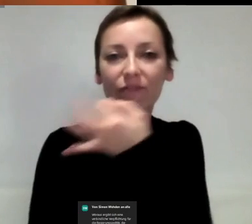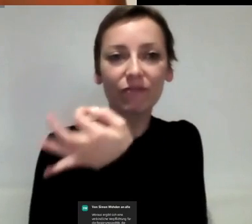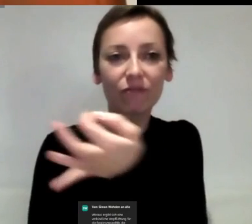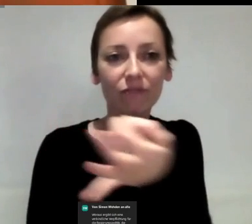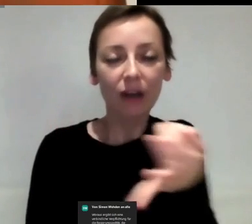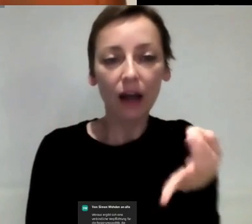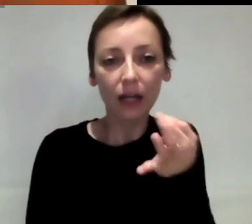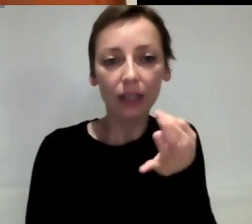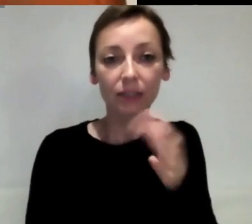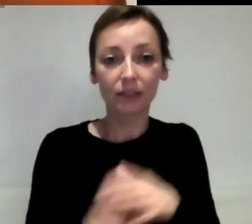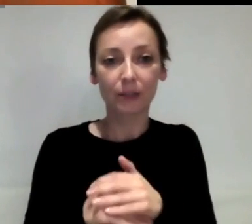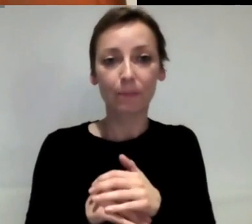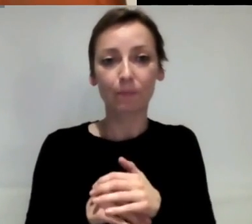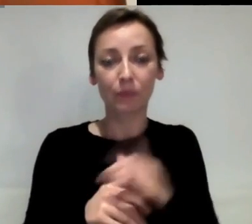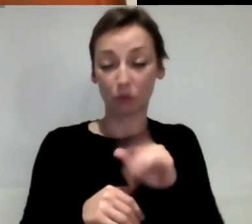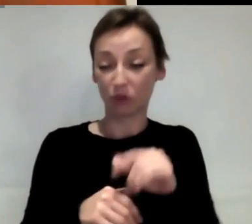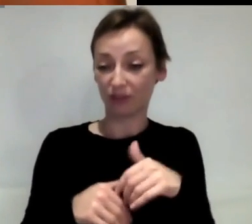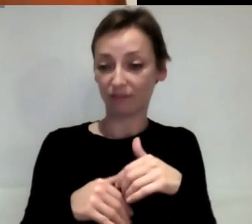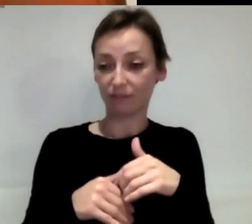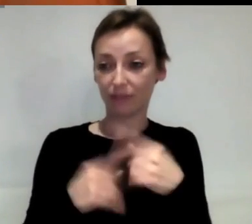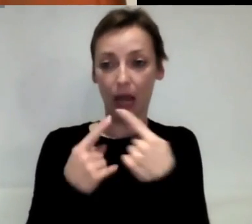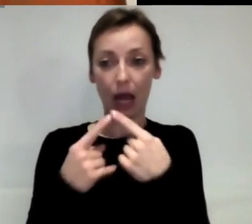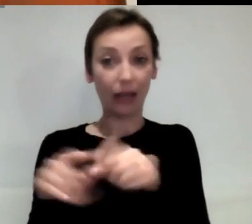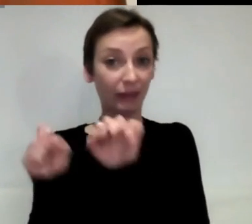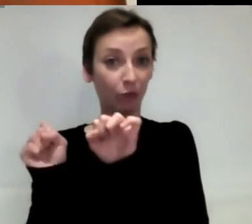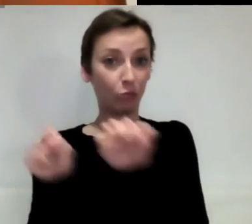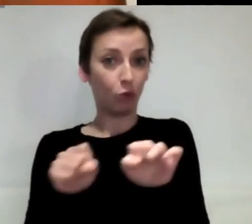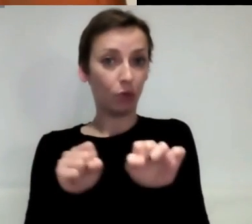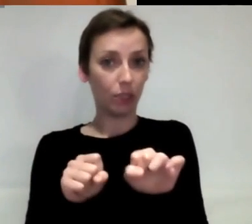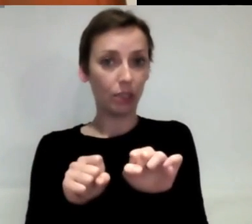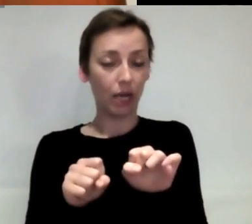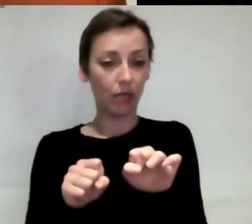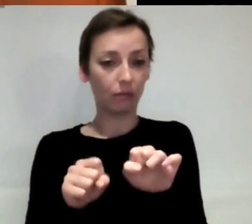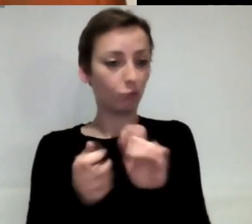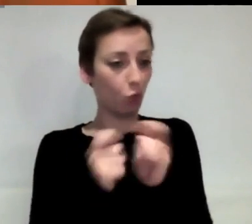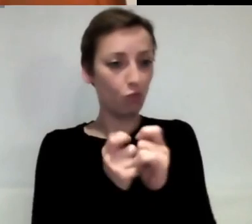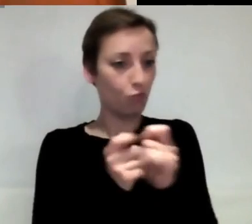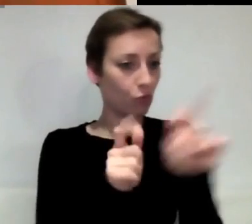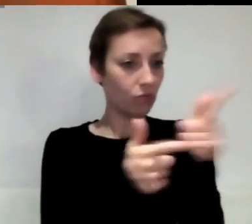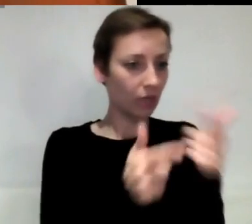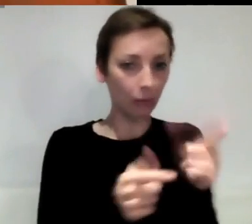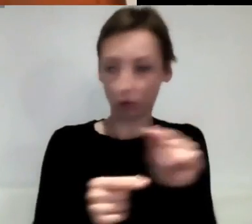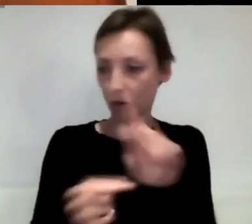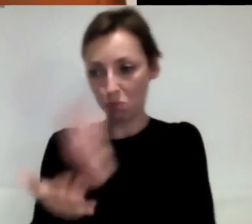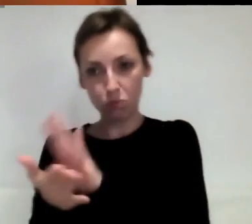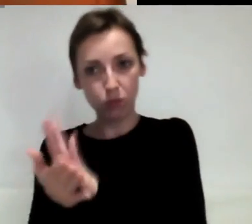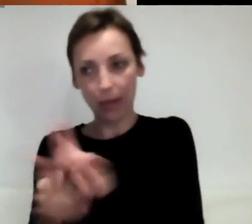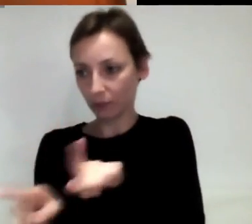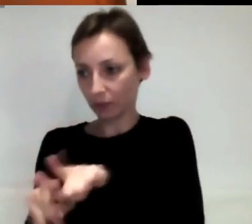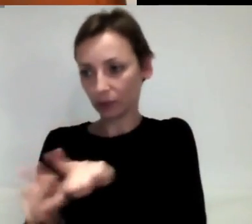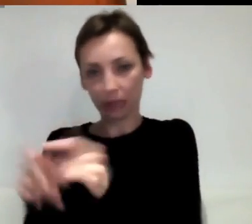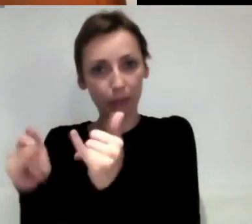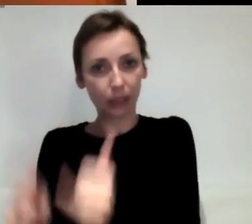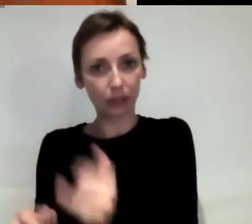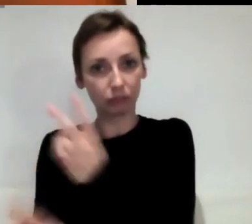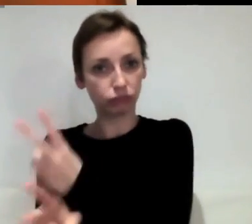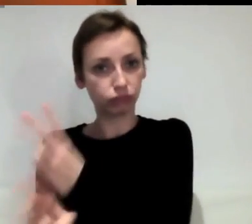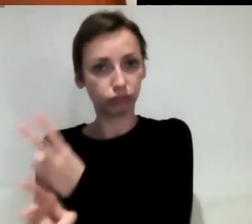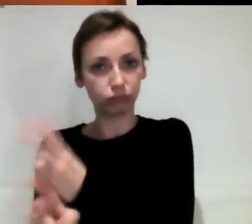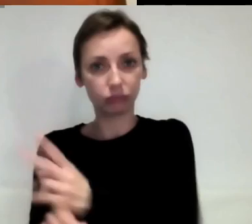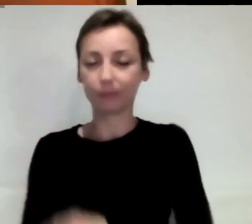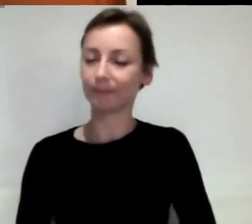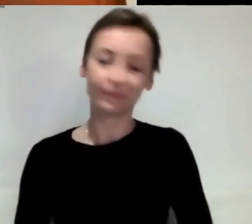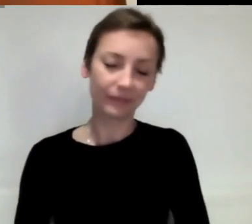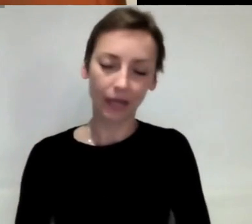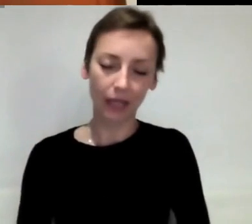eine Alternative, dass wir einfach so weitermachen wie bisher? Und da würde ich sagen, nein. Also ja, wir müssen, wir brauchen wieder